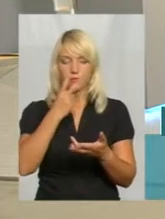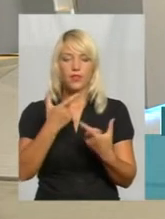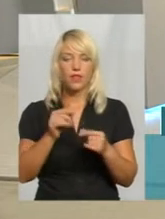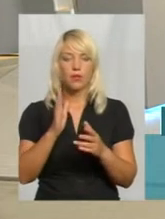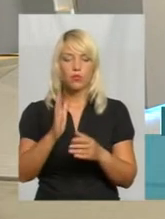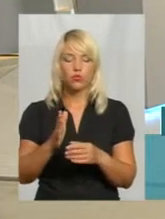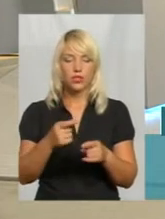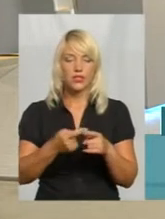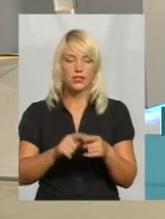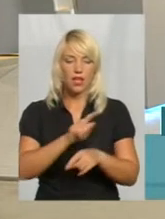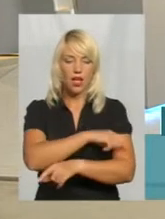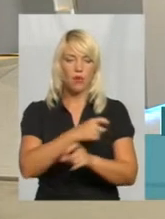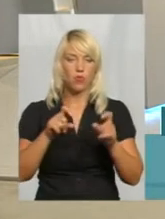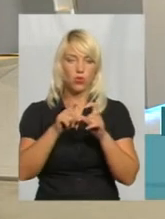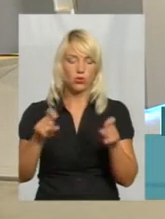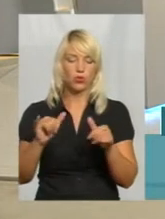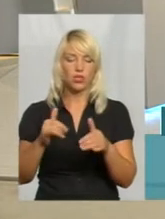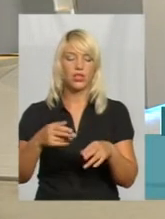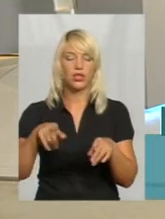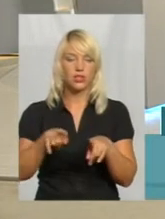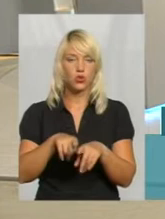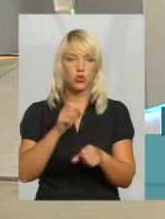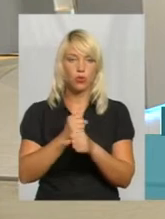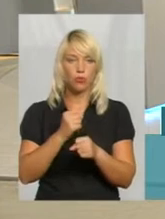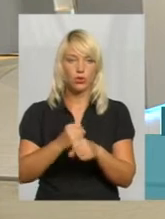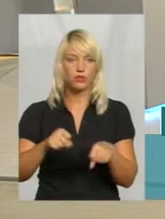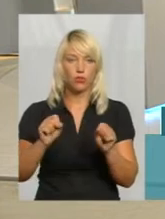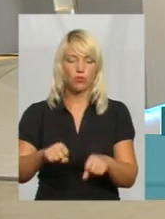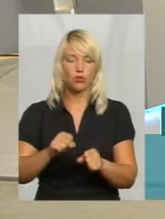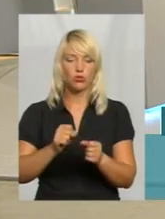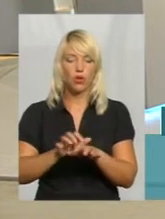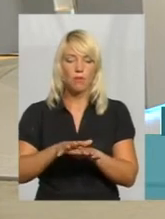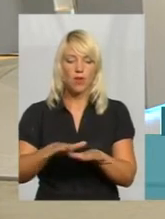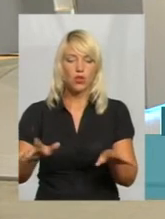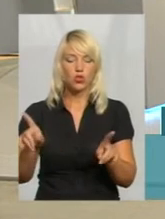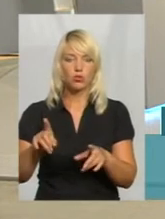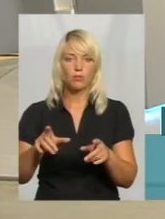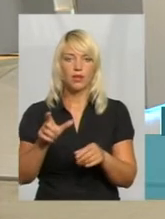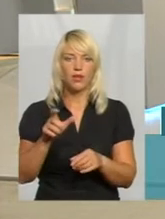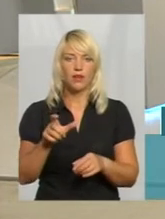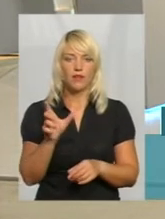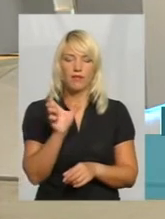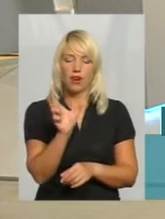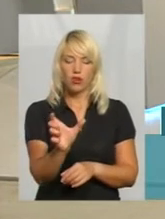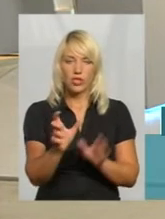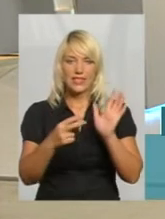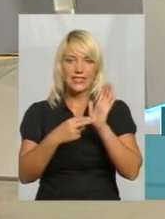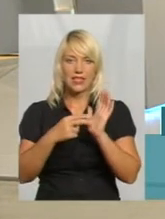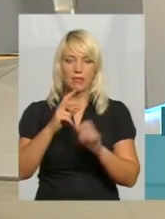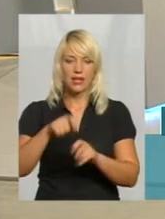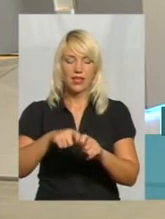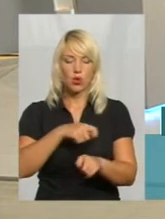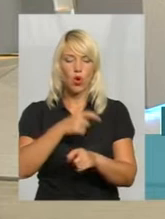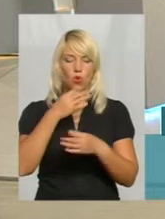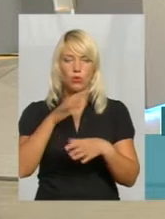кінці кінців ми зробили таку спроможну мережу, щоб в радіусі 7 кілометрів любий житель